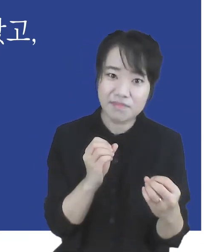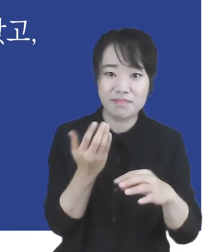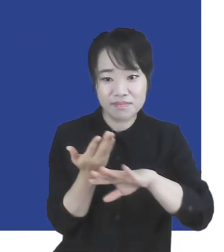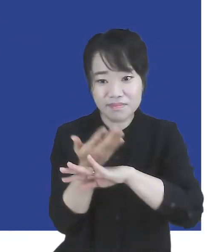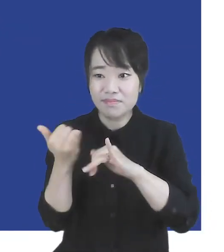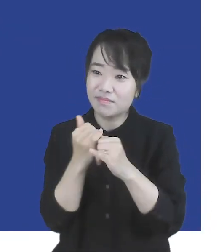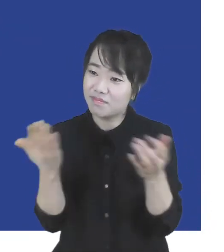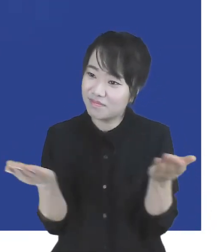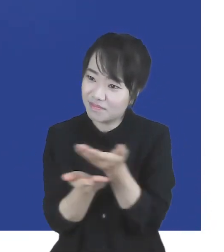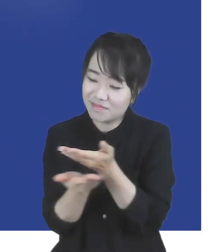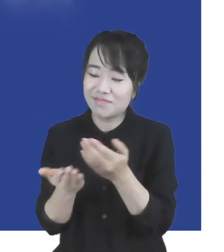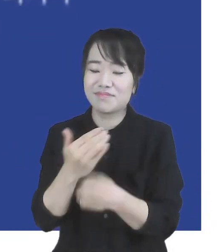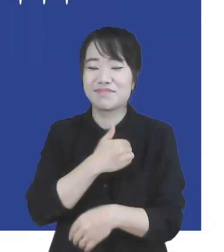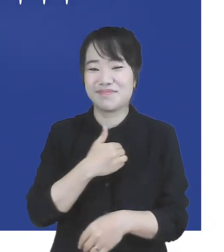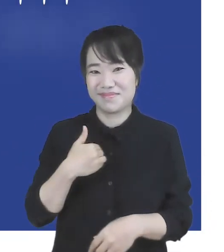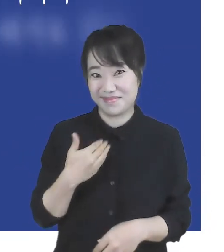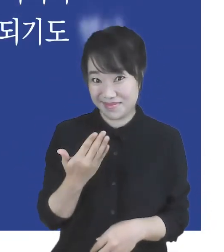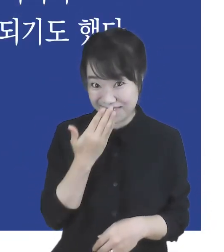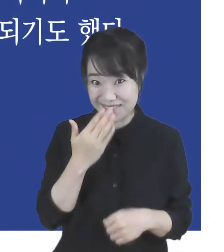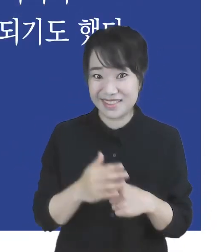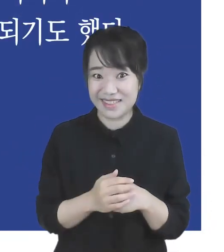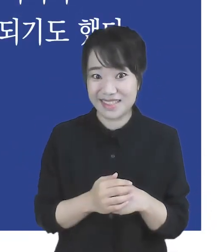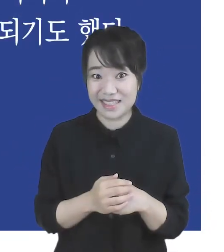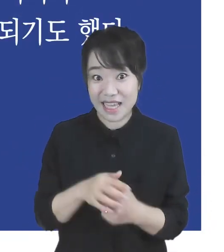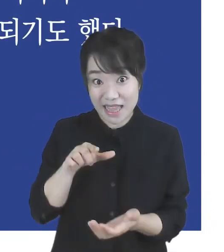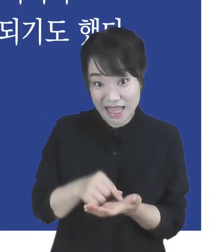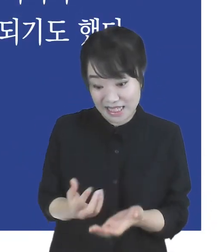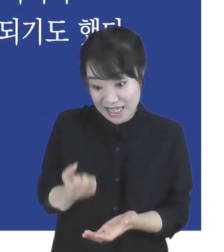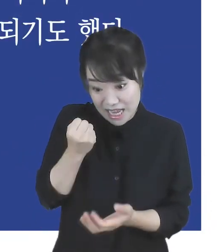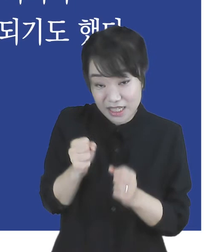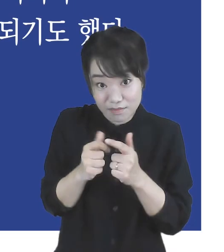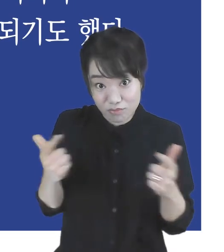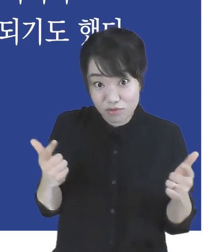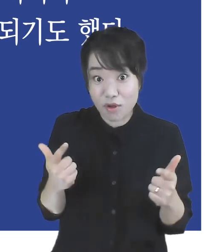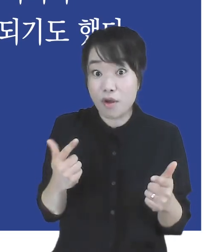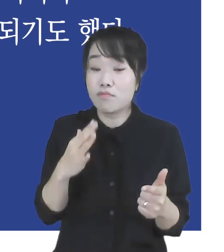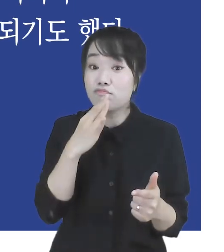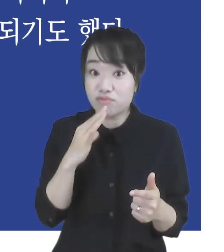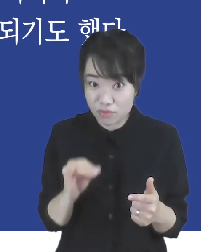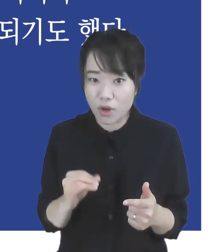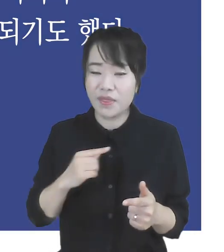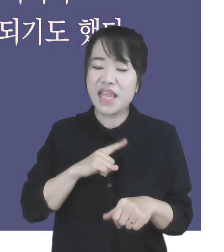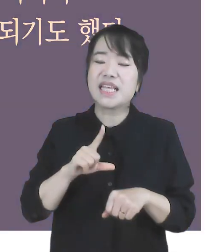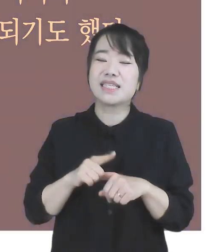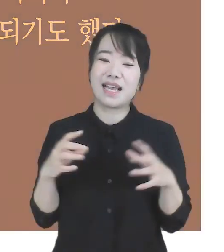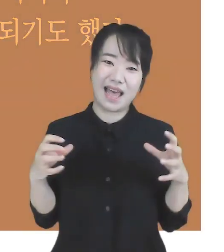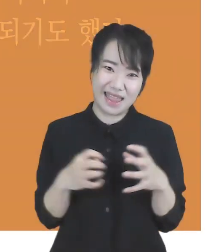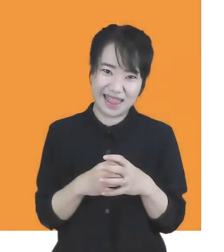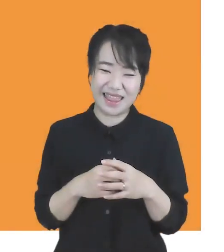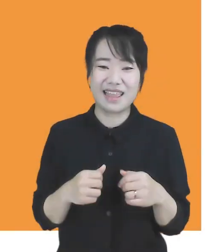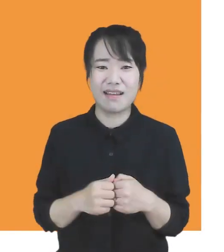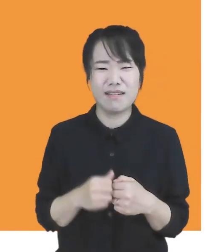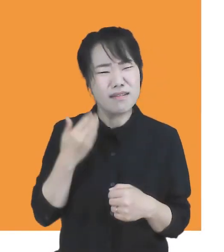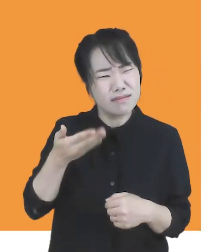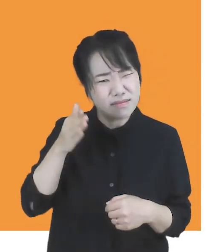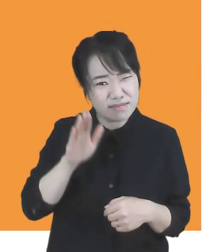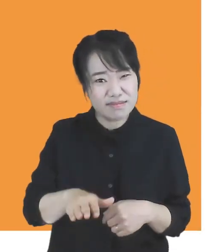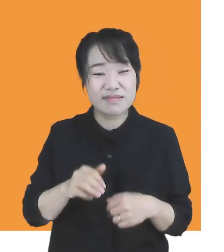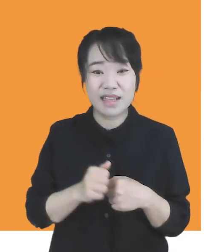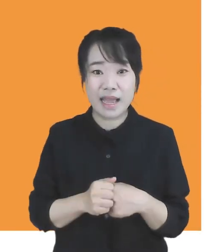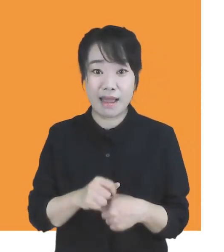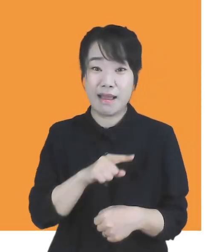생겨났고 그건 다른 사람과 나눌 수 있는 이야기가 되거나 단지 소유하는 물건을 넘어 내 시간의 일부가 되기도 했다.